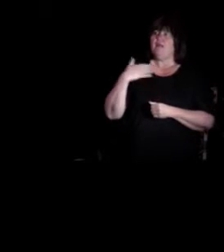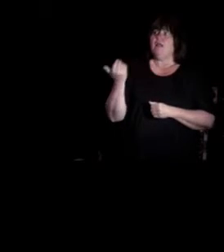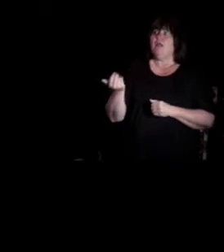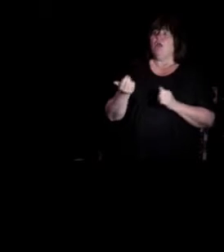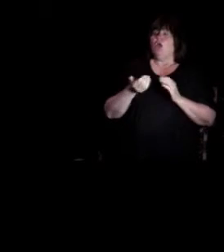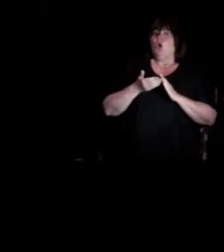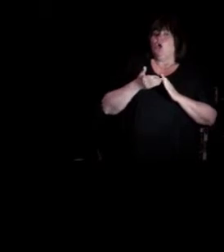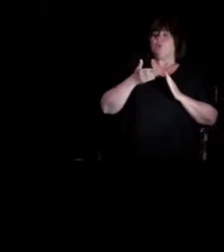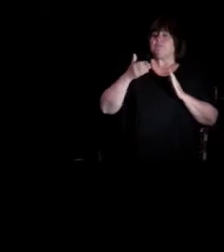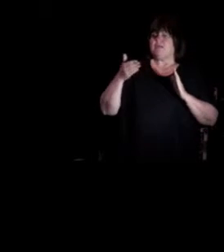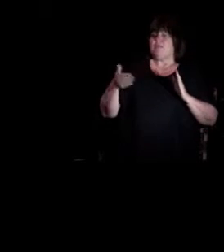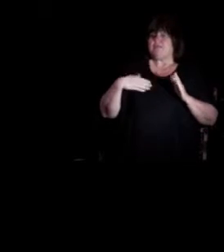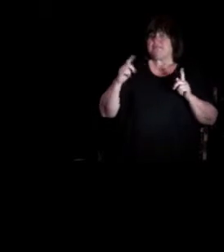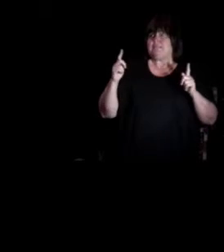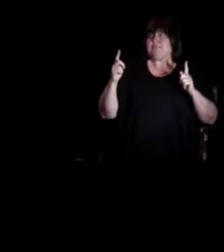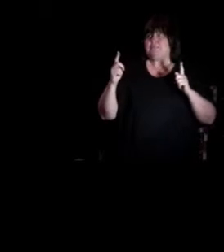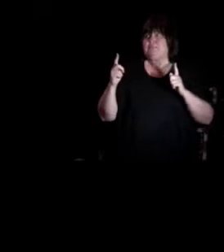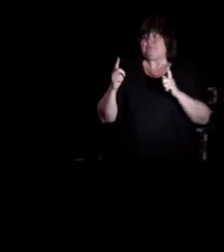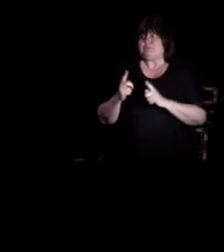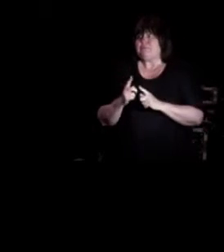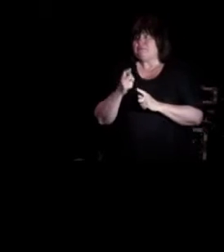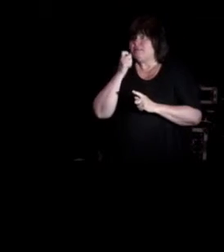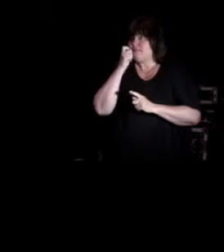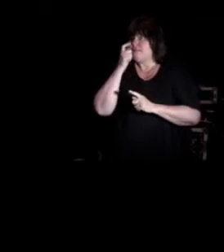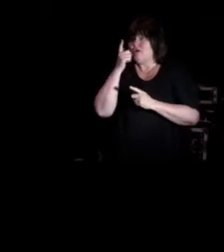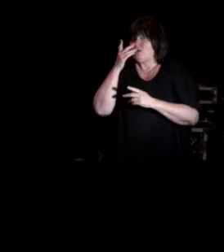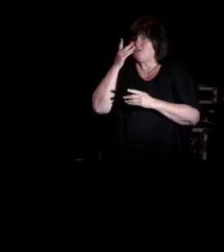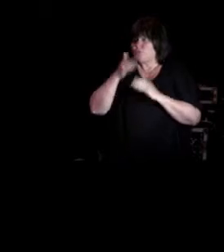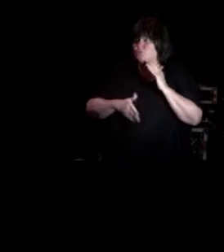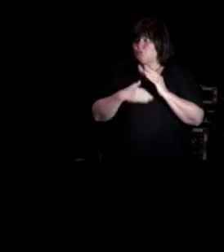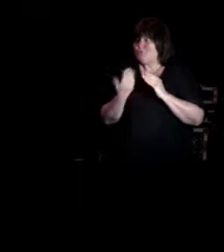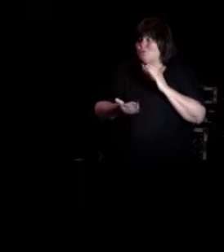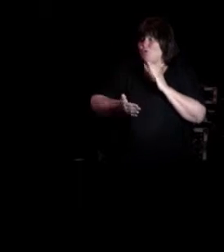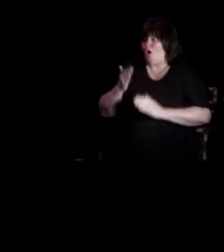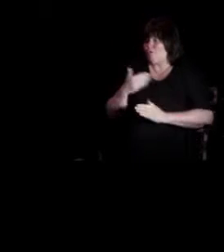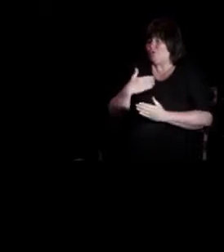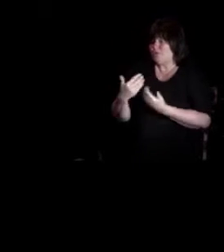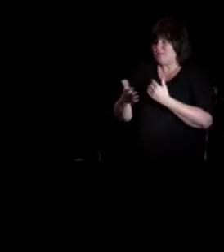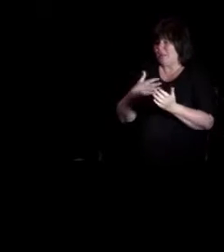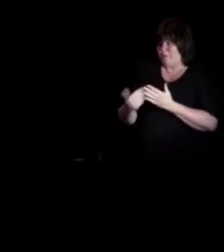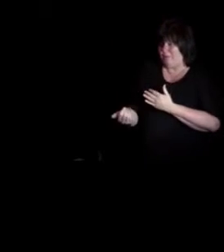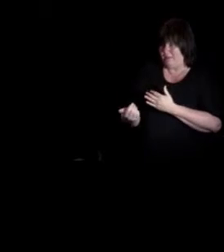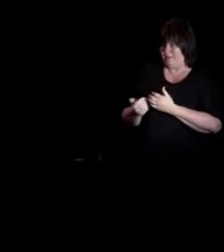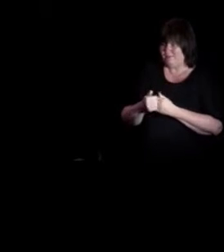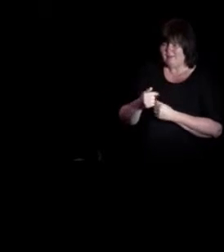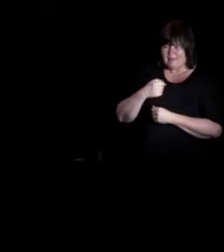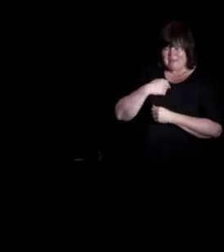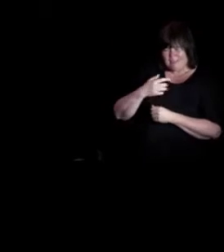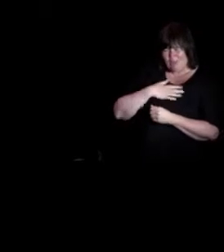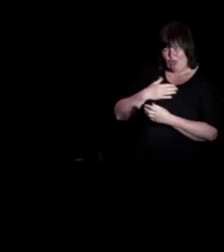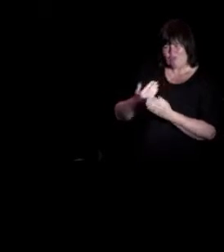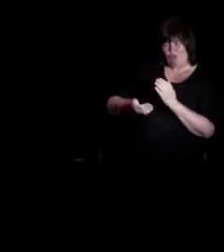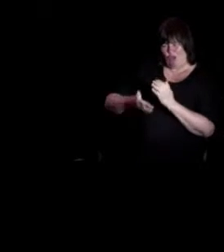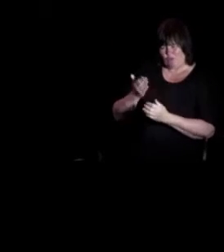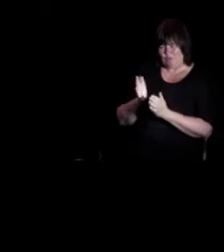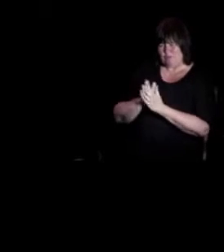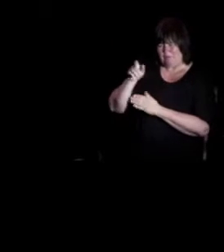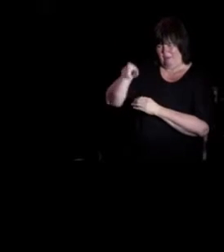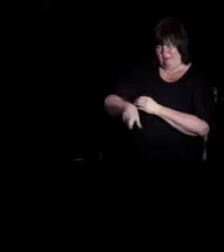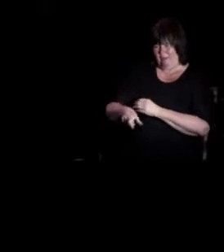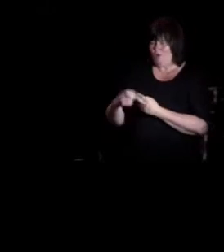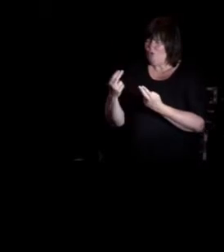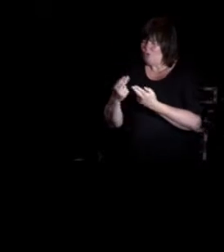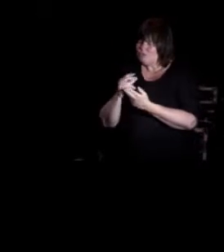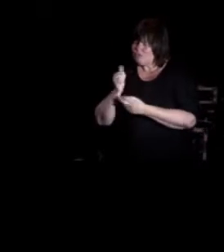nærmet oss slutten, og jeg skulle avslutte terapien med han. Så hadde jeg hatt en avslutning med han, men jeg skulle ha en siste samtale med